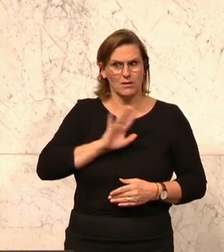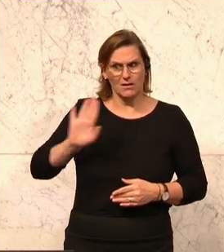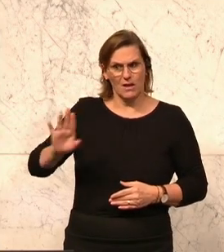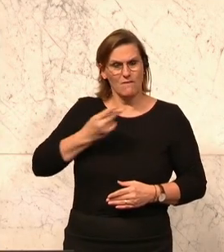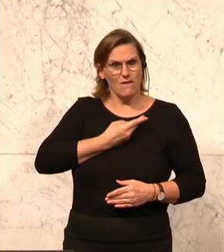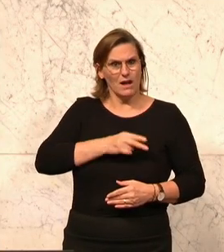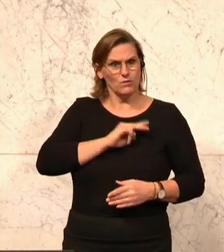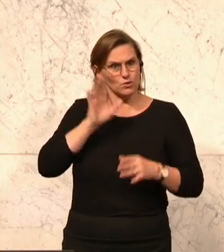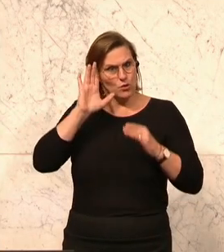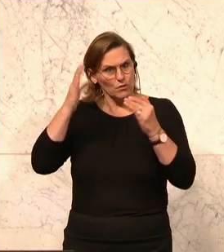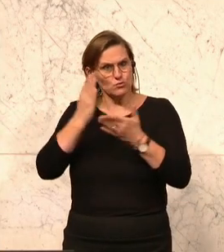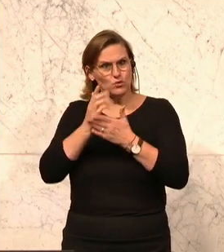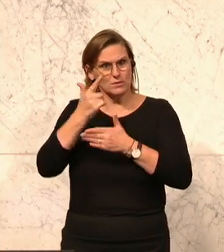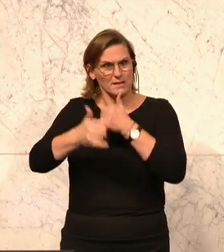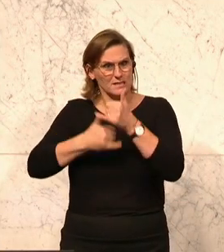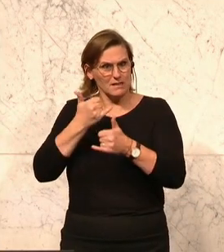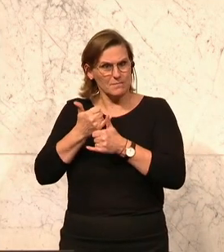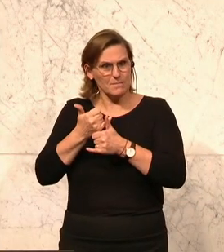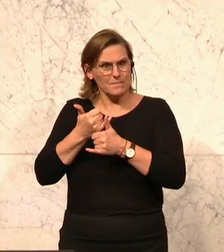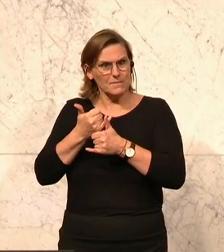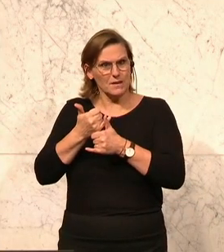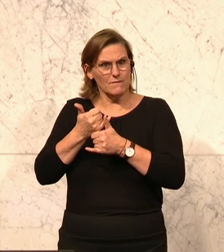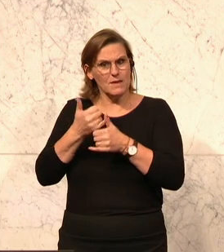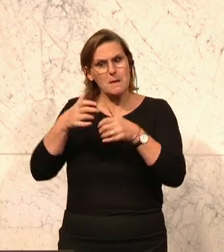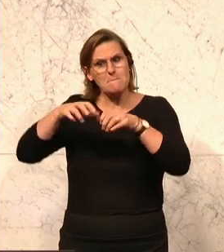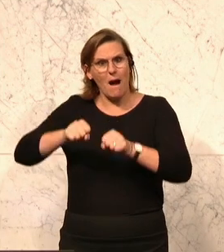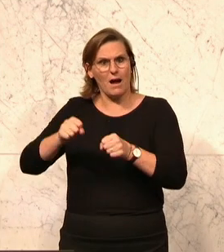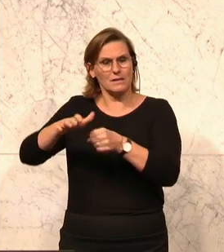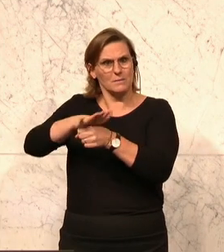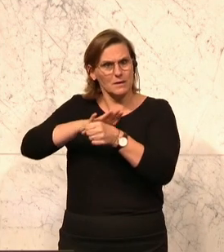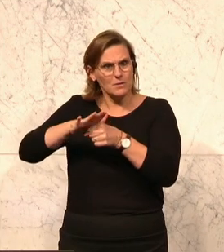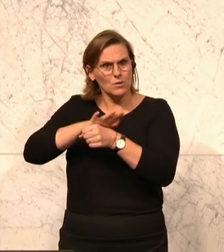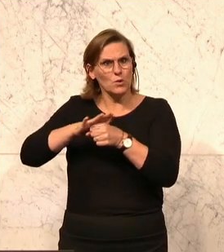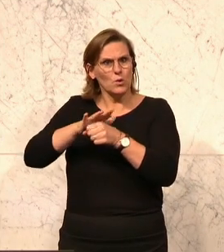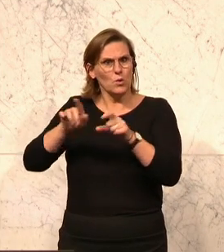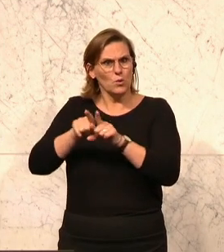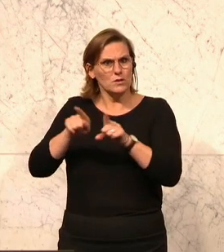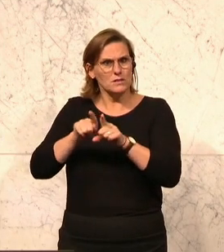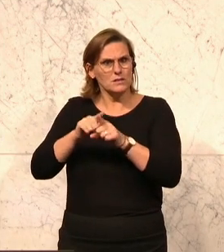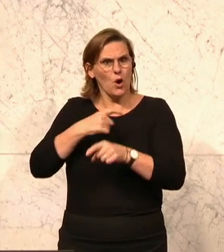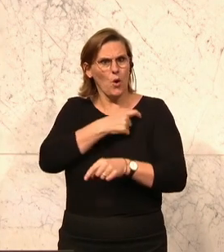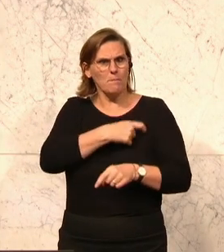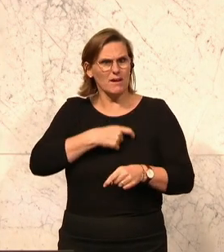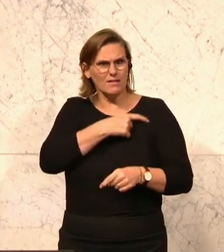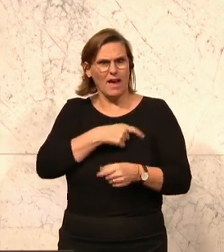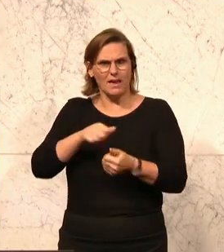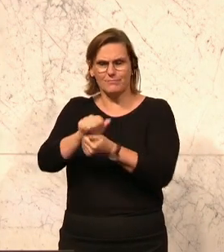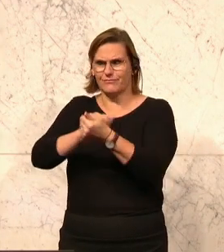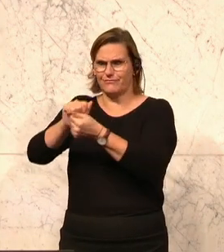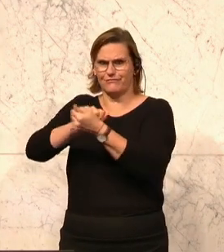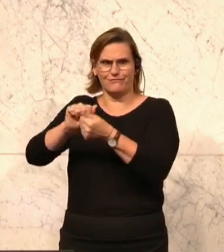seit über 20 Jahren in diesem Ressort. Und es ist ein Parteifilz geworden im BMI. Es ist ein Parteifilz im BMI. Und das